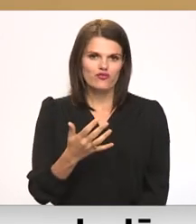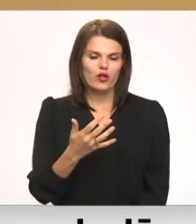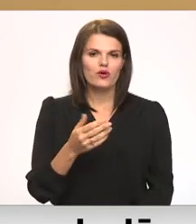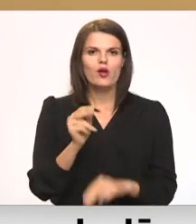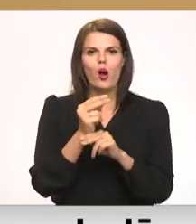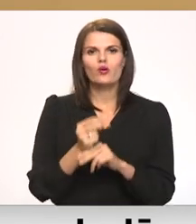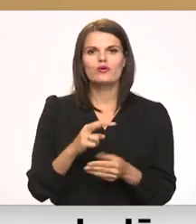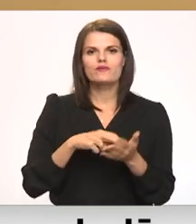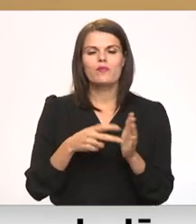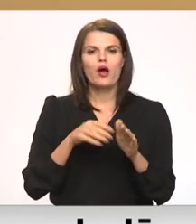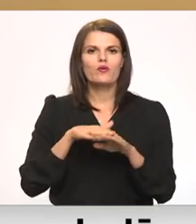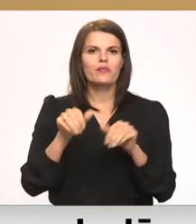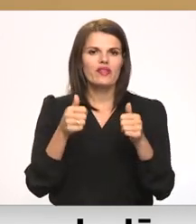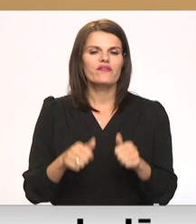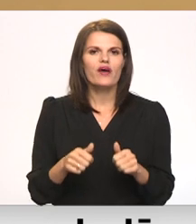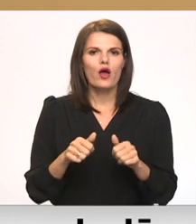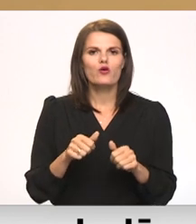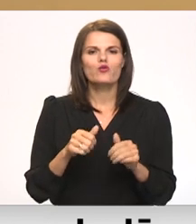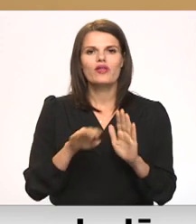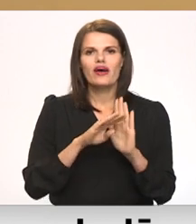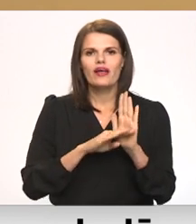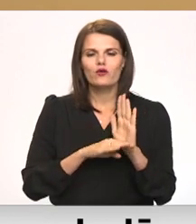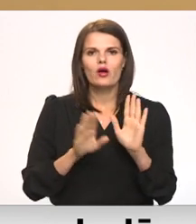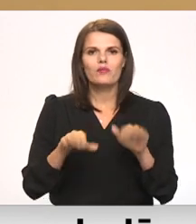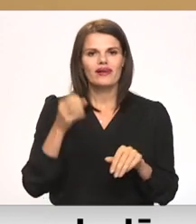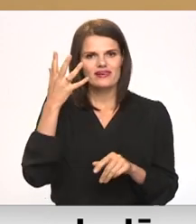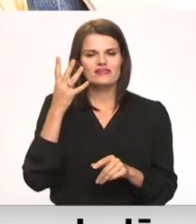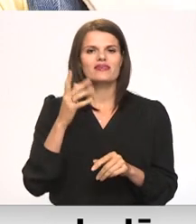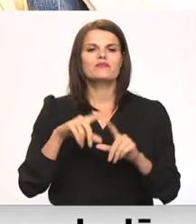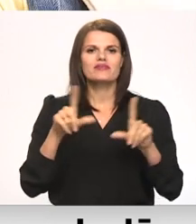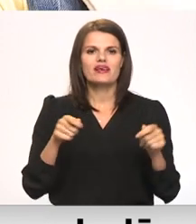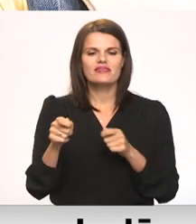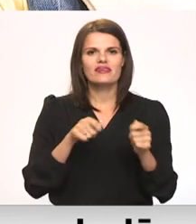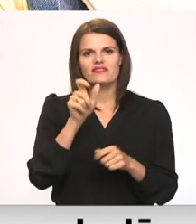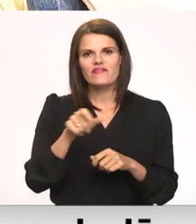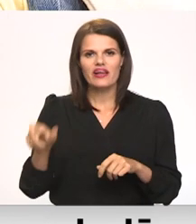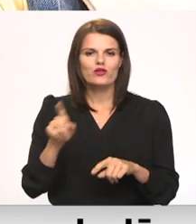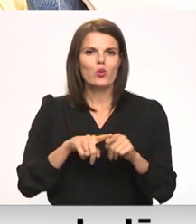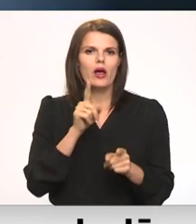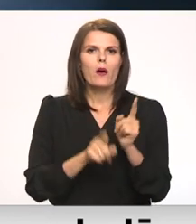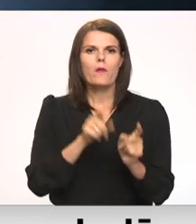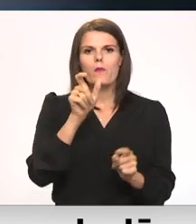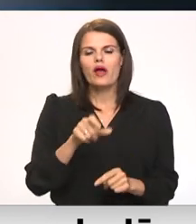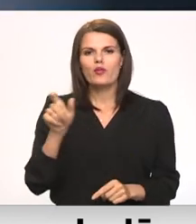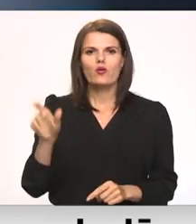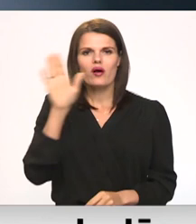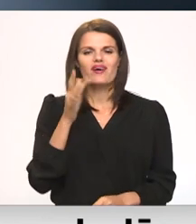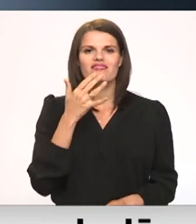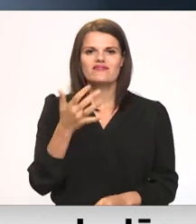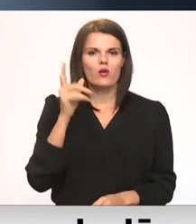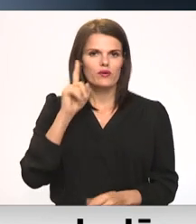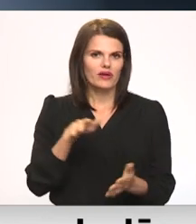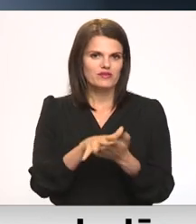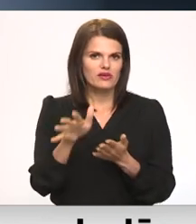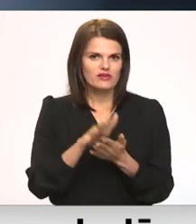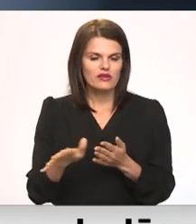grozījumiem arī plānots pilnveidot regulējumu par izglītības iestādes vadītāju un pedagogu valsts valodas prāsmi lietojumu. Tiek lēsts, ka pārējais mācībām Latviešu